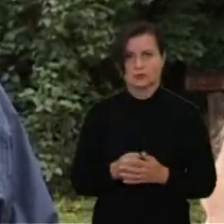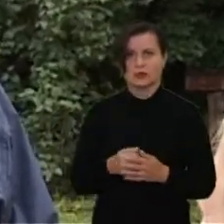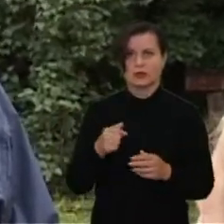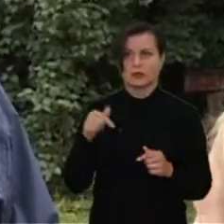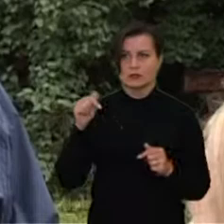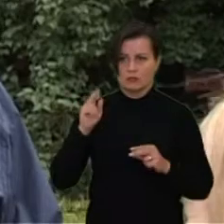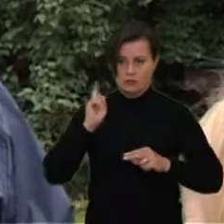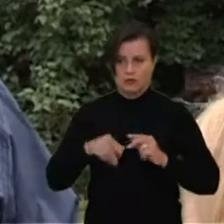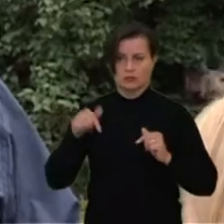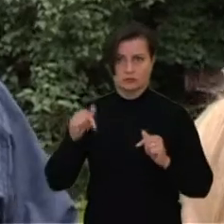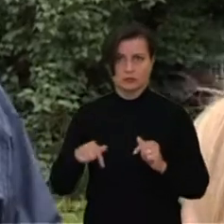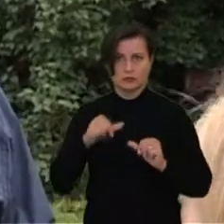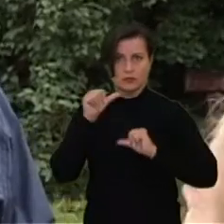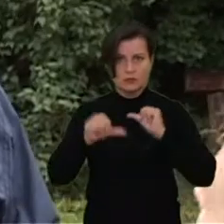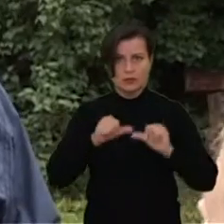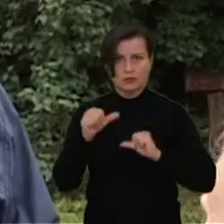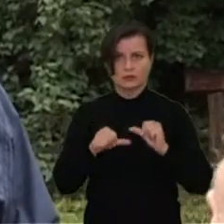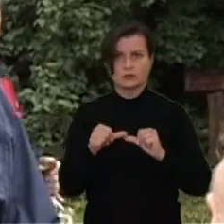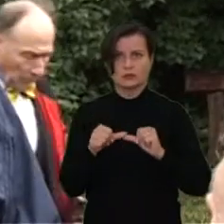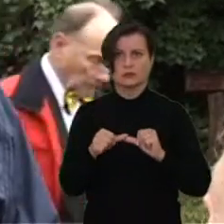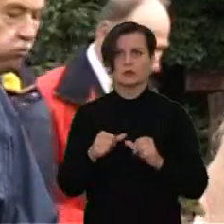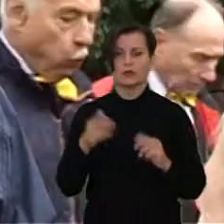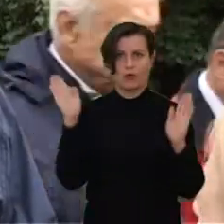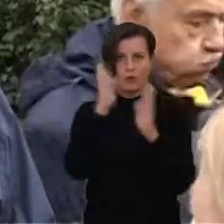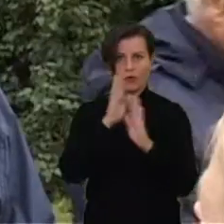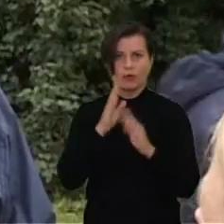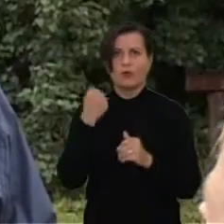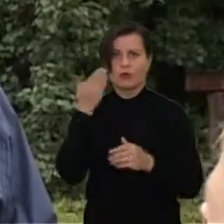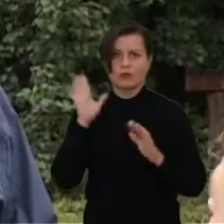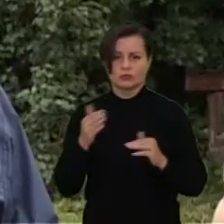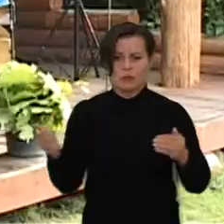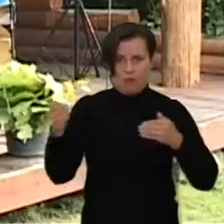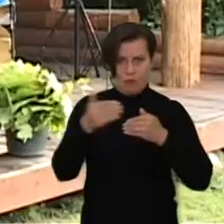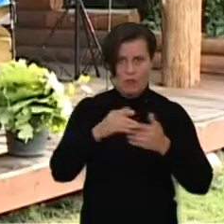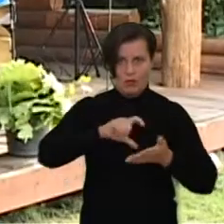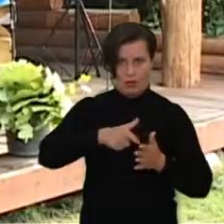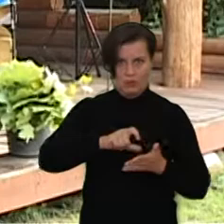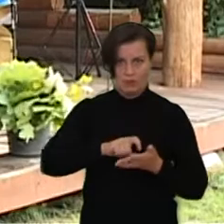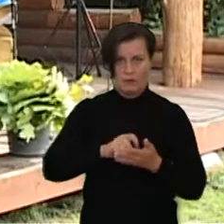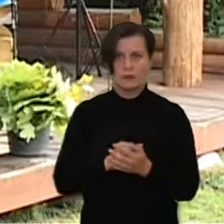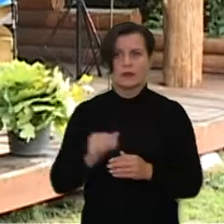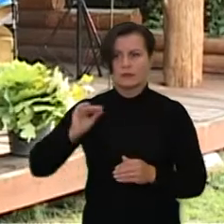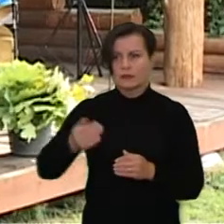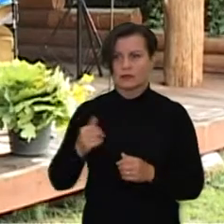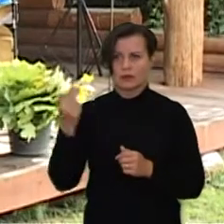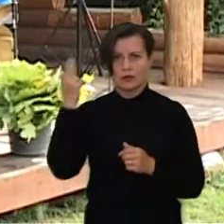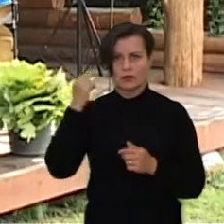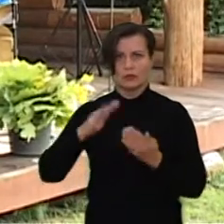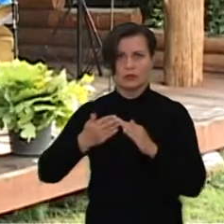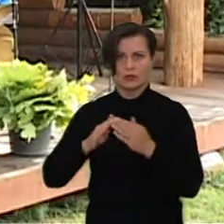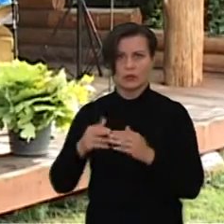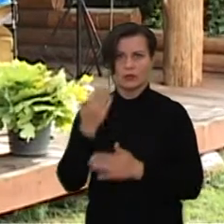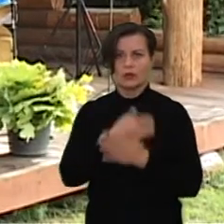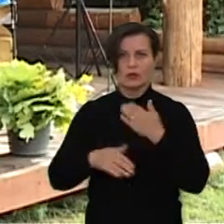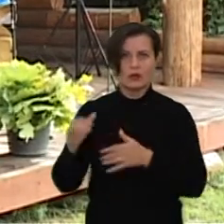metus, griniam orę. O toliau renginėjau visi bus, uždaro ir dviem. Svečiai iš Kauno miesto neįgaliųjų draugijos,